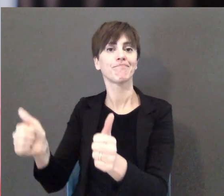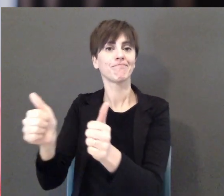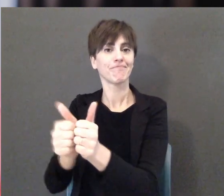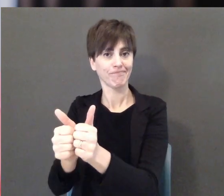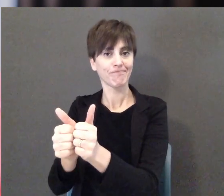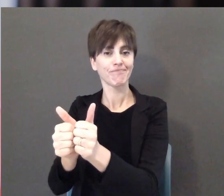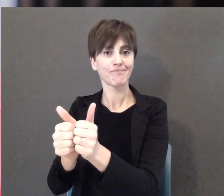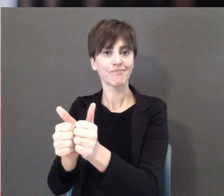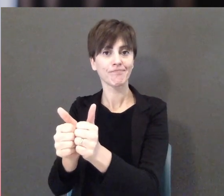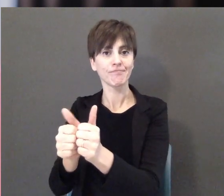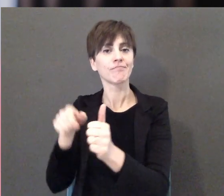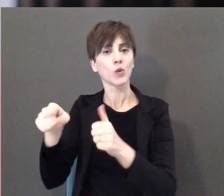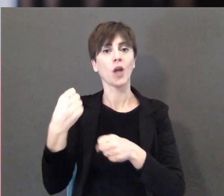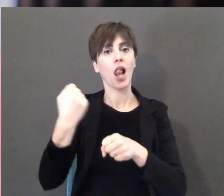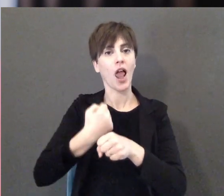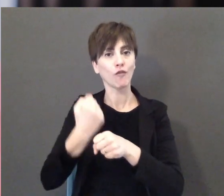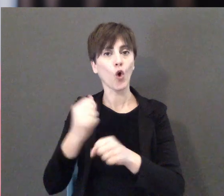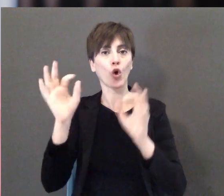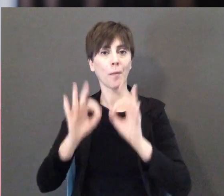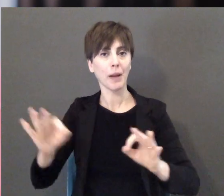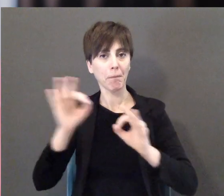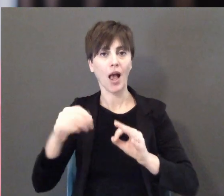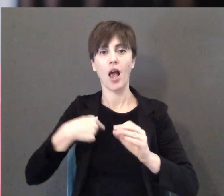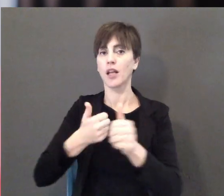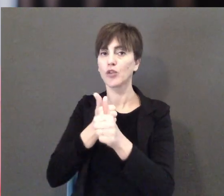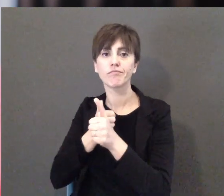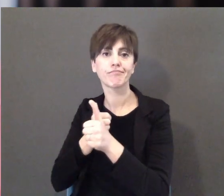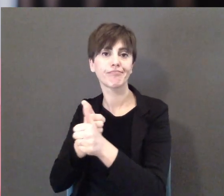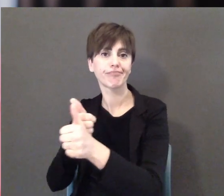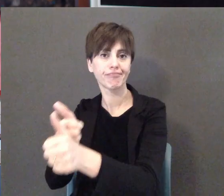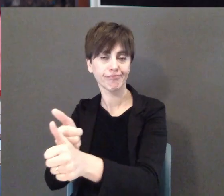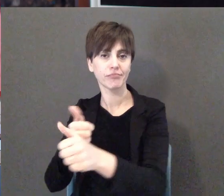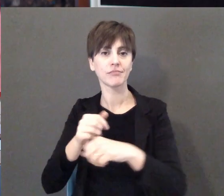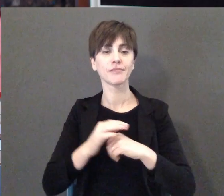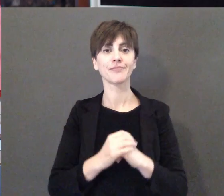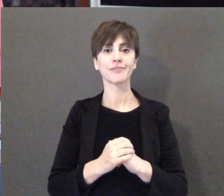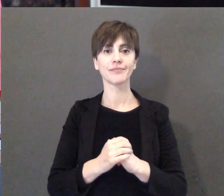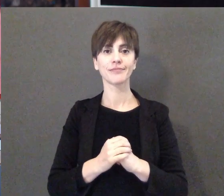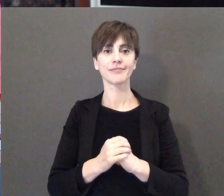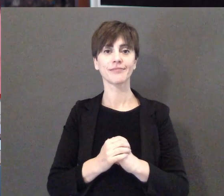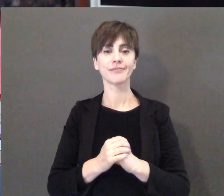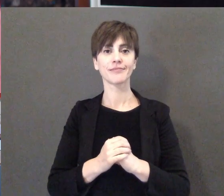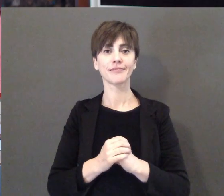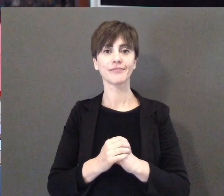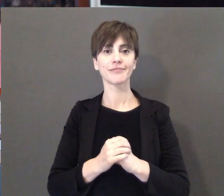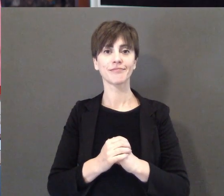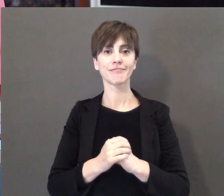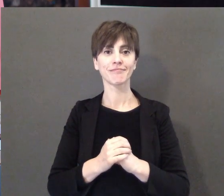sono andato e lui mi preparava il lavoro e io lavoravo facevo quello che lui mi diceva